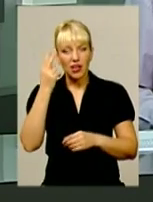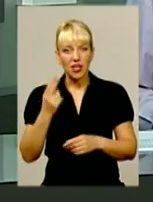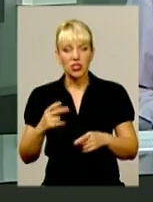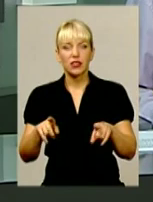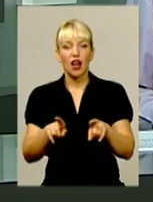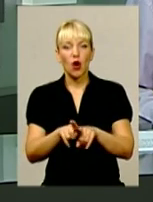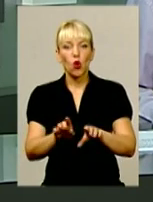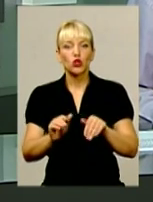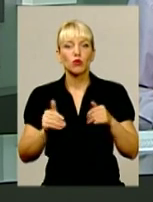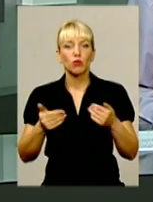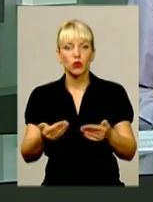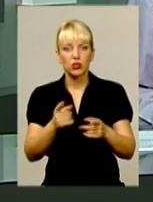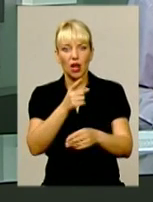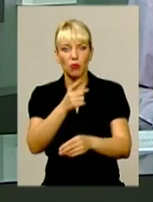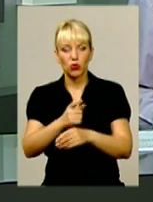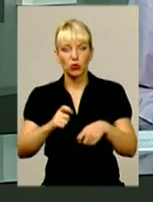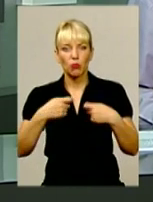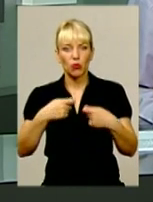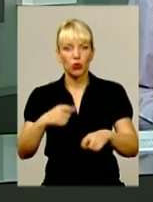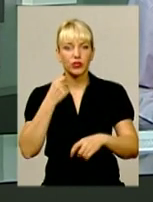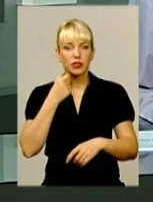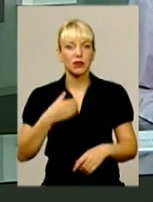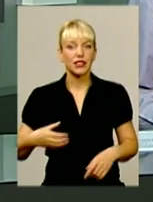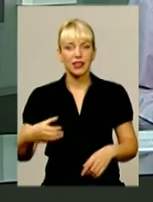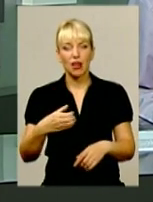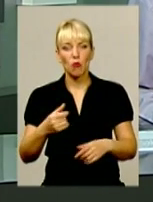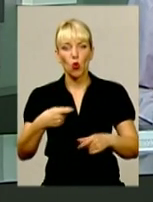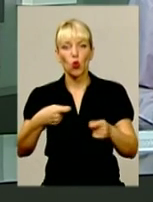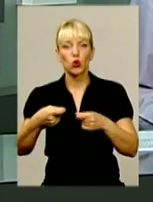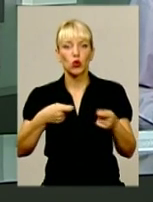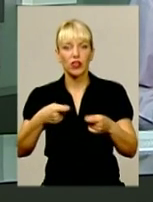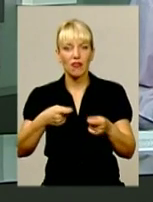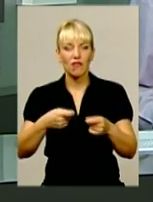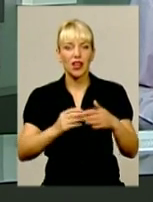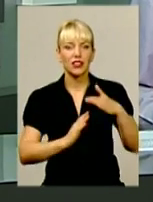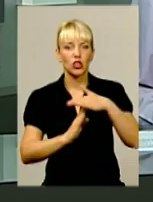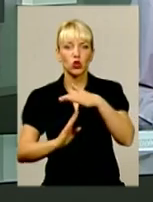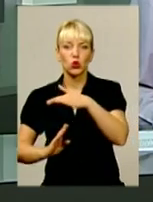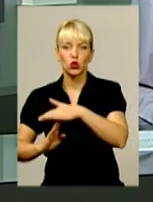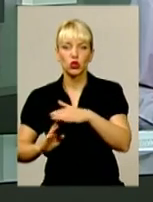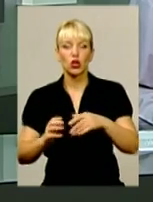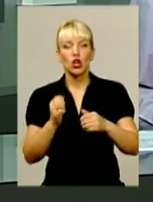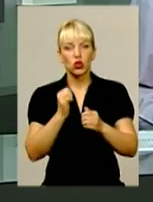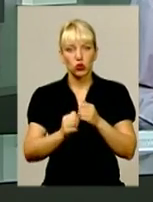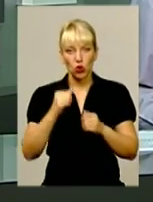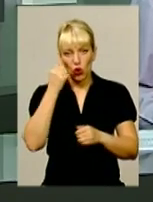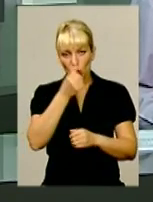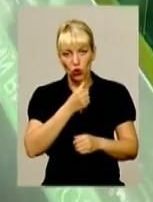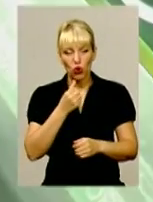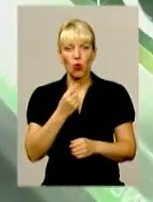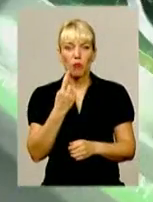Пропонується заборонити продаж спиртних напоїв в торгівельних точках обласного центру щороку 1 вересня.